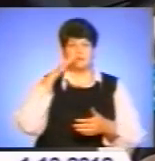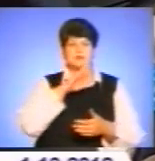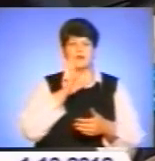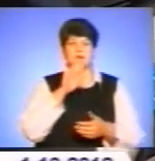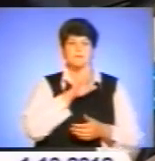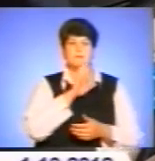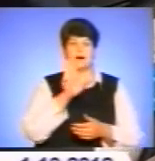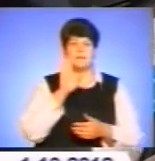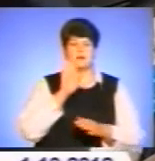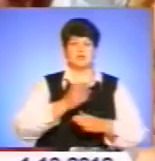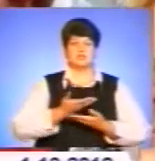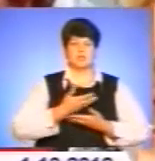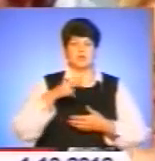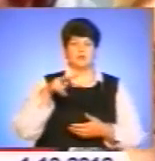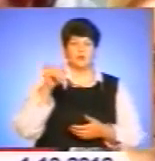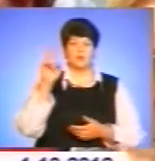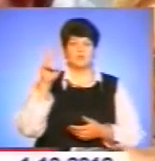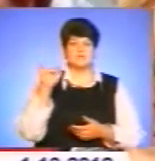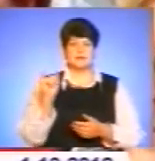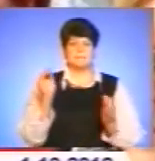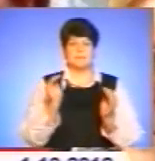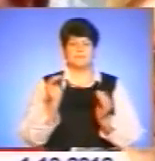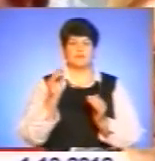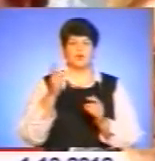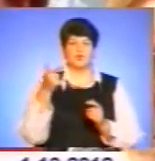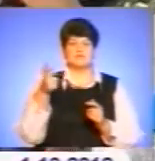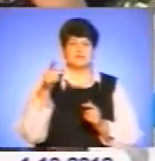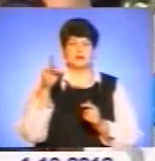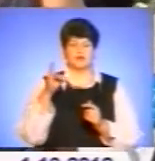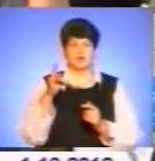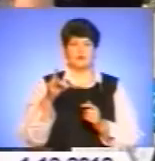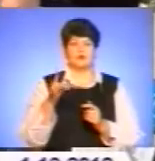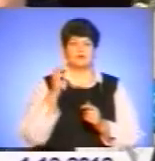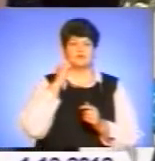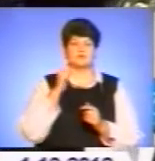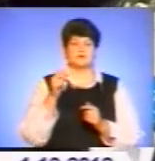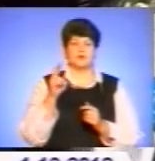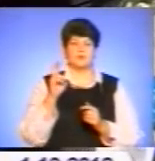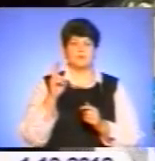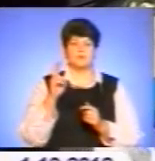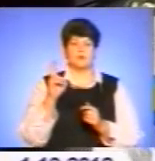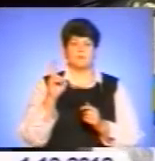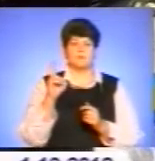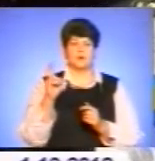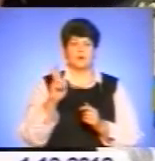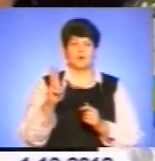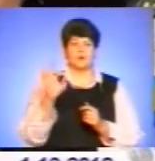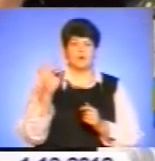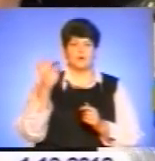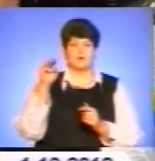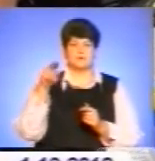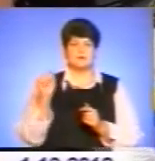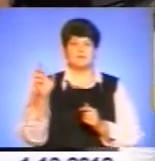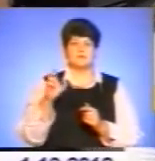Луці, нині Гусятинського району. Дід – із Коробця Бережанського району. Мені дуже ще тут подобало, дуже прекрасно,